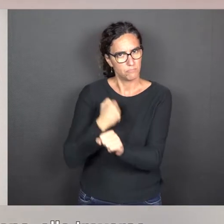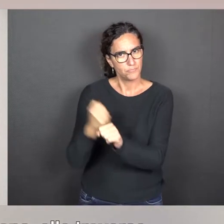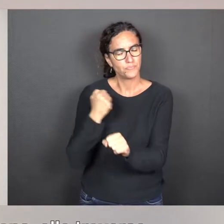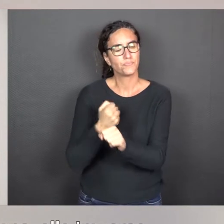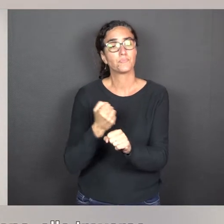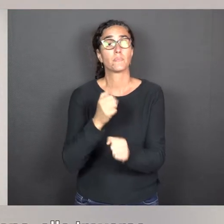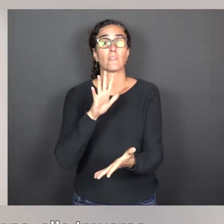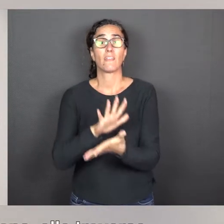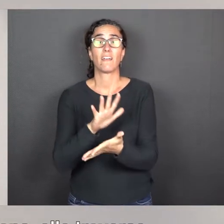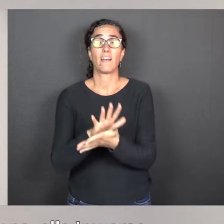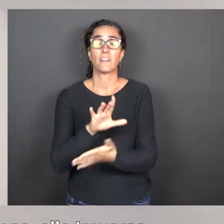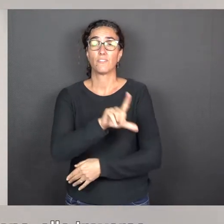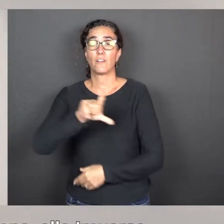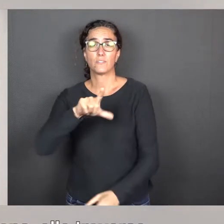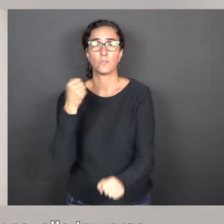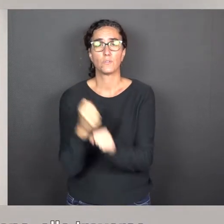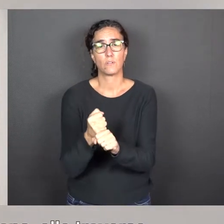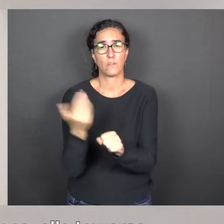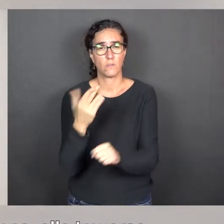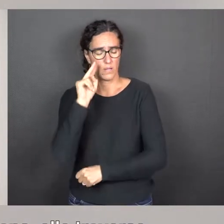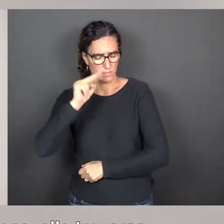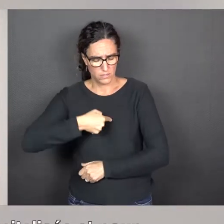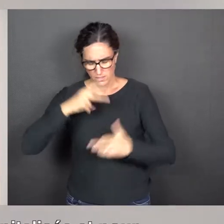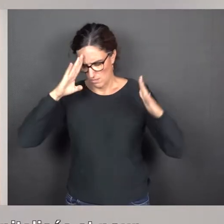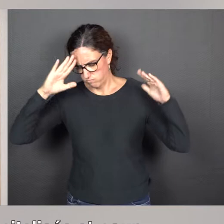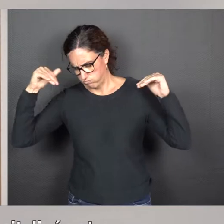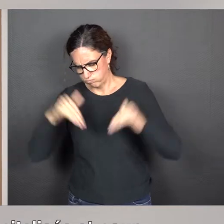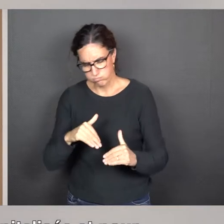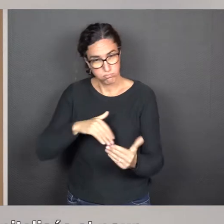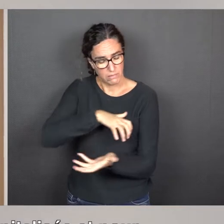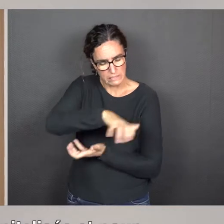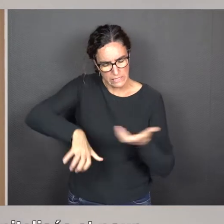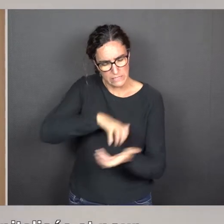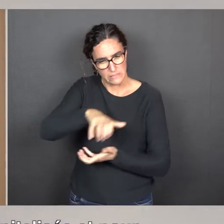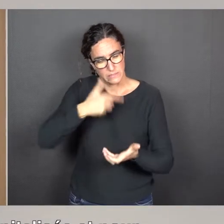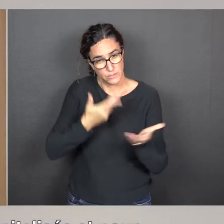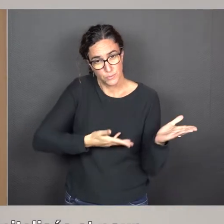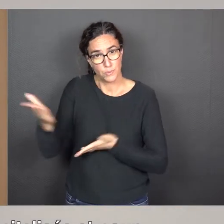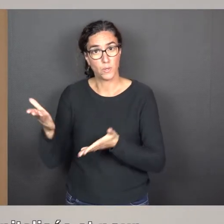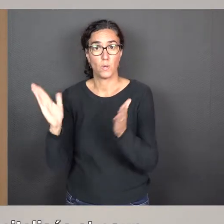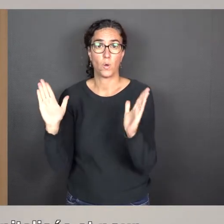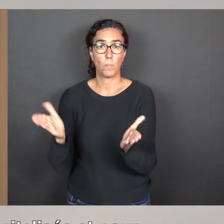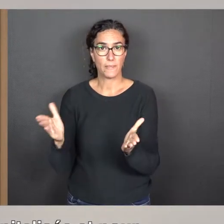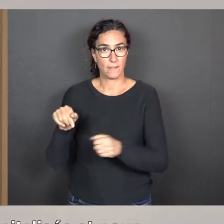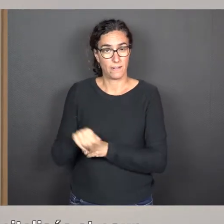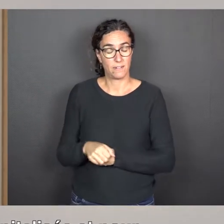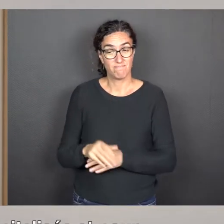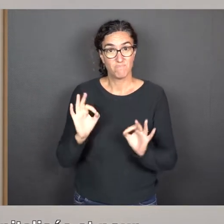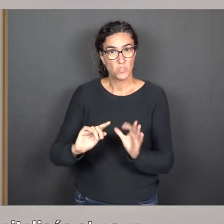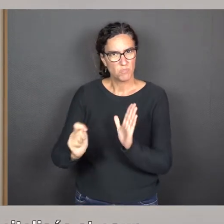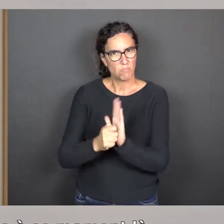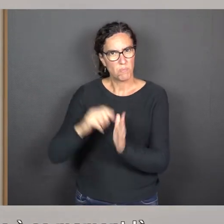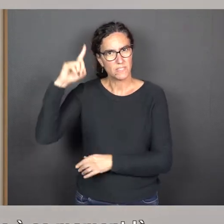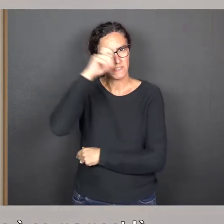à l'âge de 22 ans, elle traverse une crise existentielle très forte. Elle fait une dépression. Elle est hospitalisée. Et pour surmonter ce moment